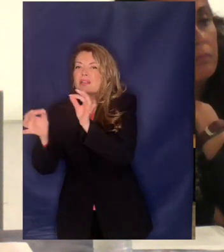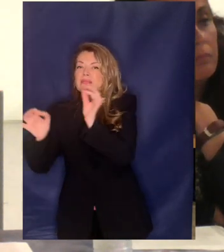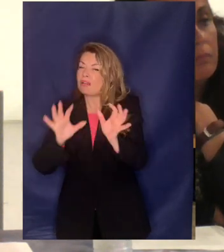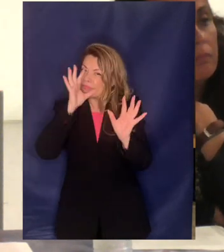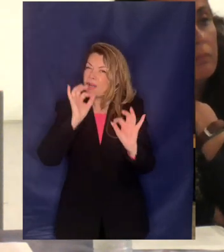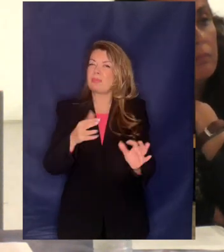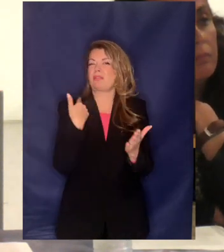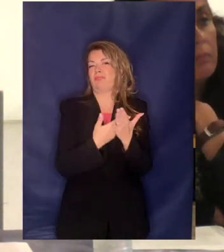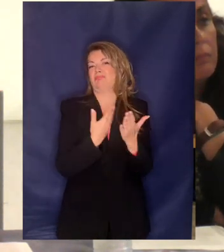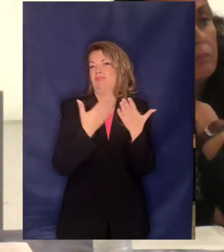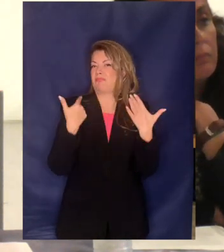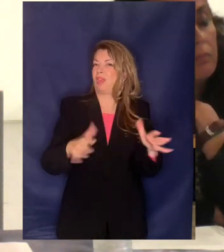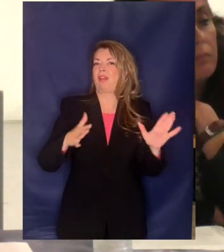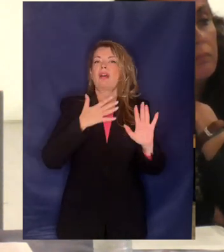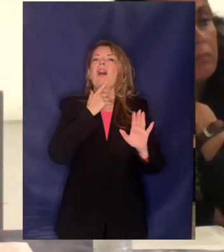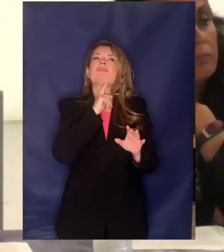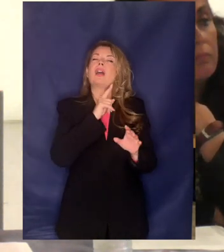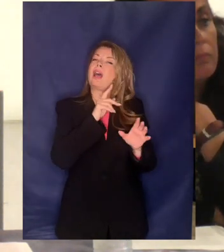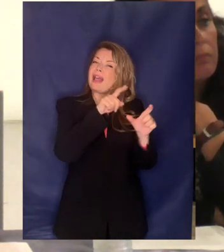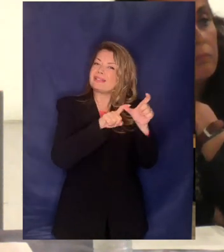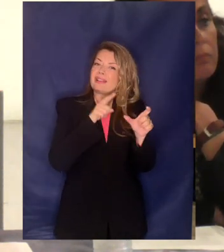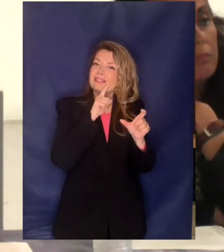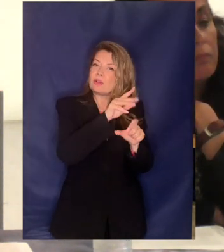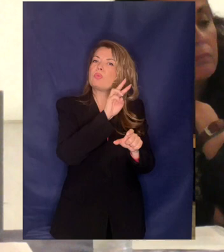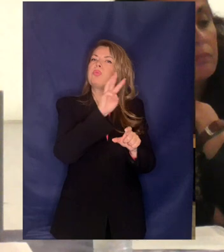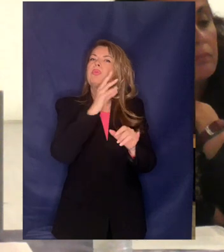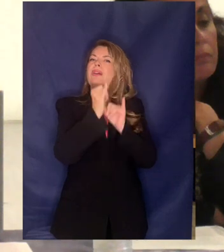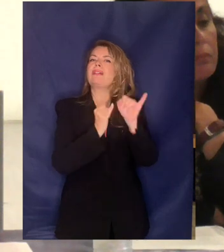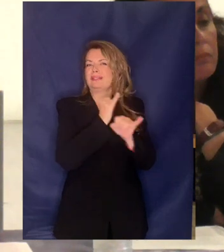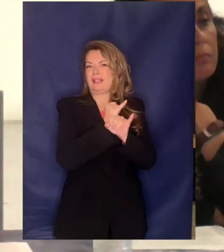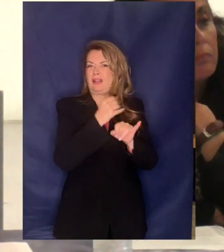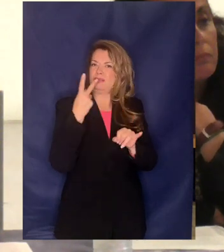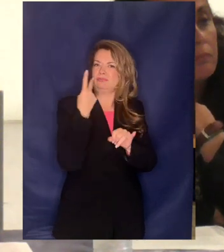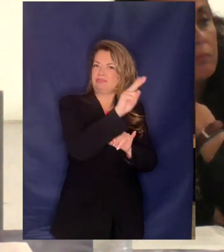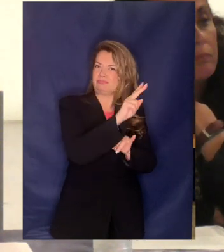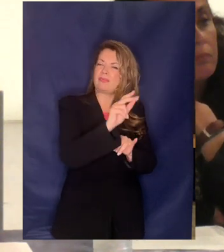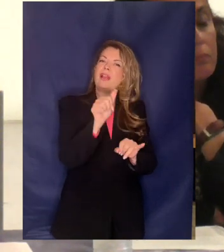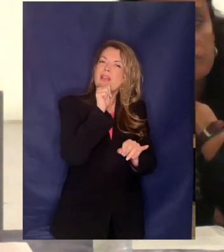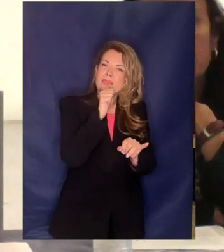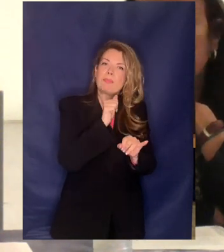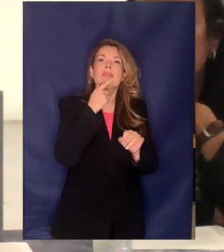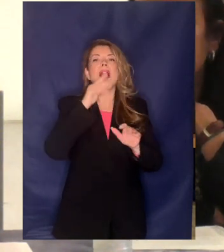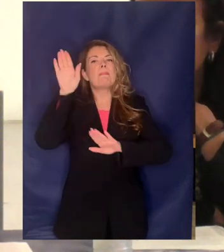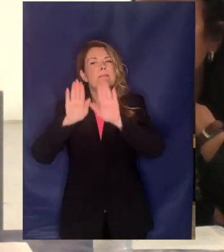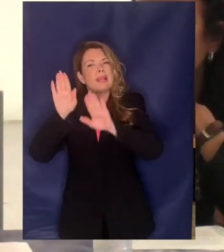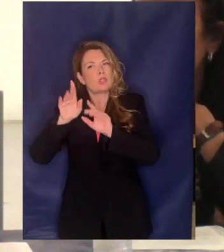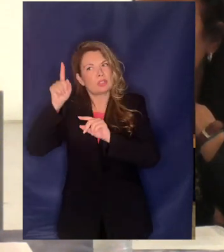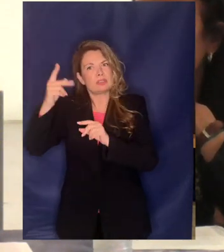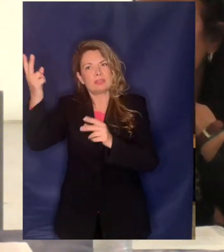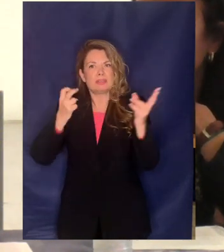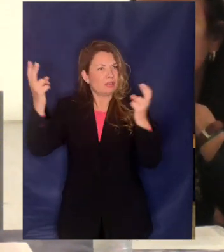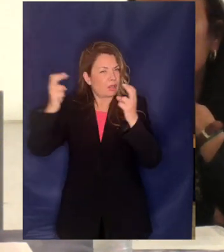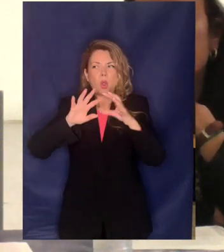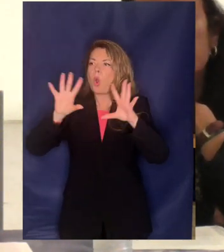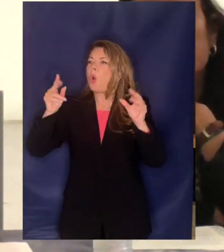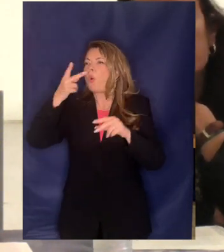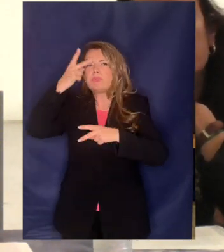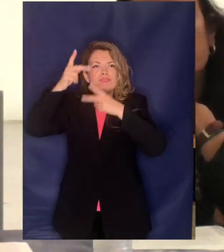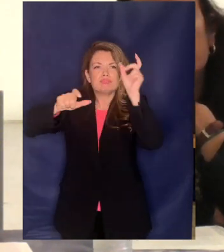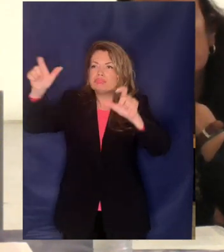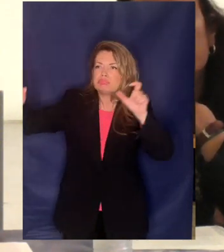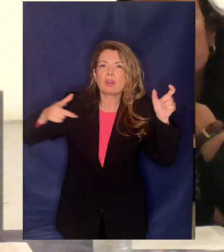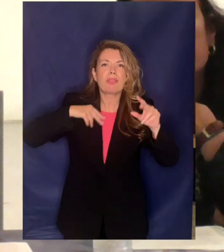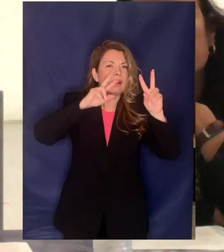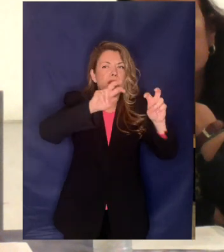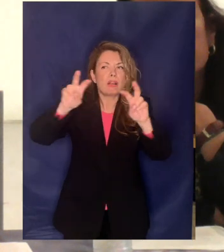πραγματικά τα έχουμε πάρει από την ADAP από το site της ADAP το μετοχολόγιο που οποιοςδήποτε θέλει μπορεί να μπει και να δει